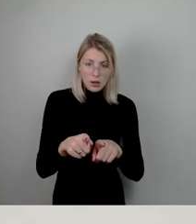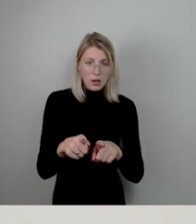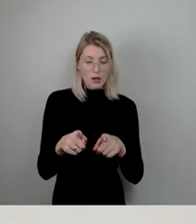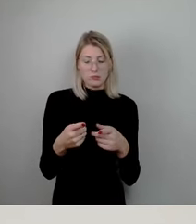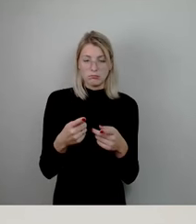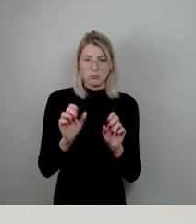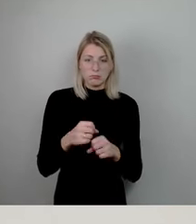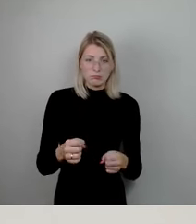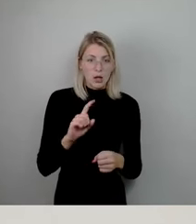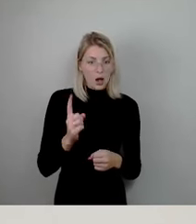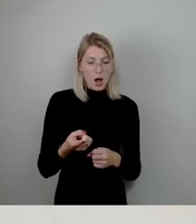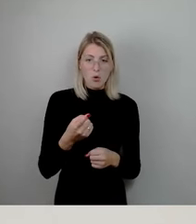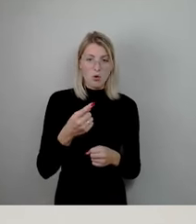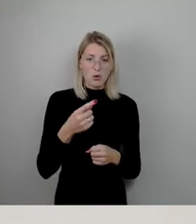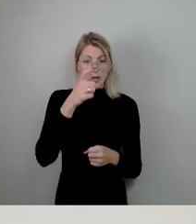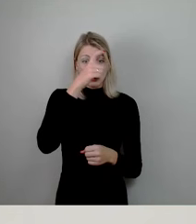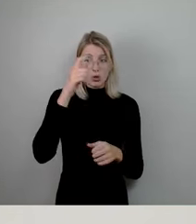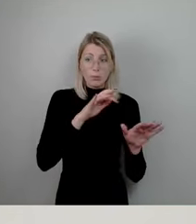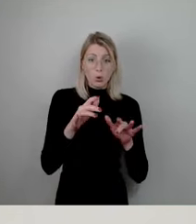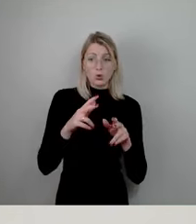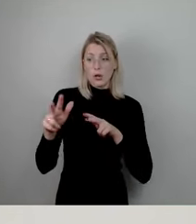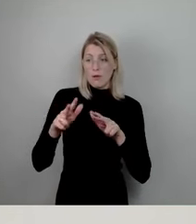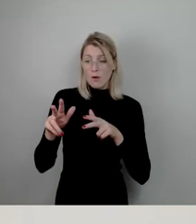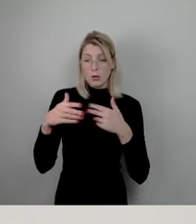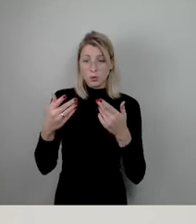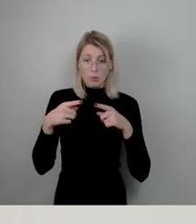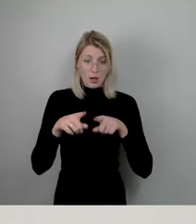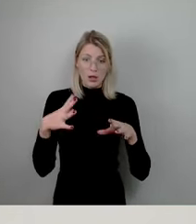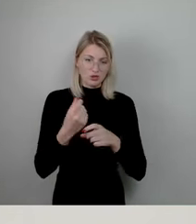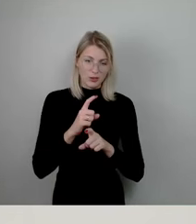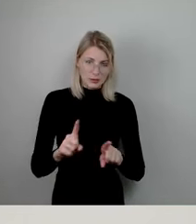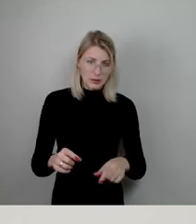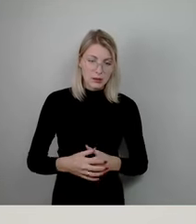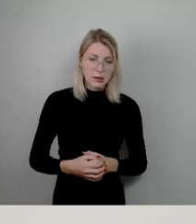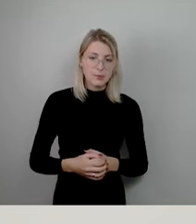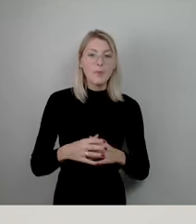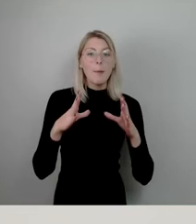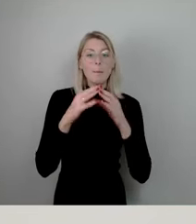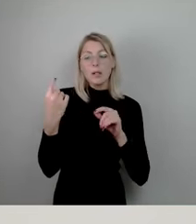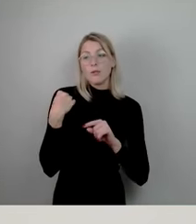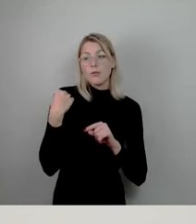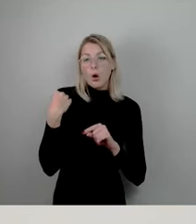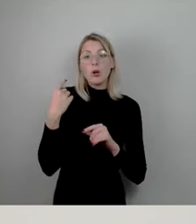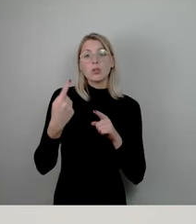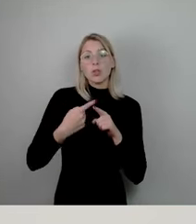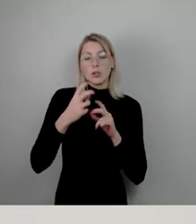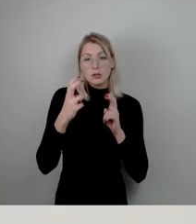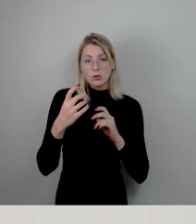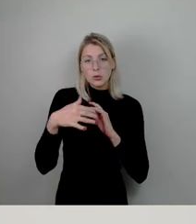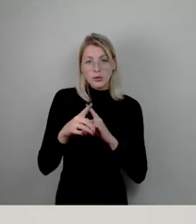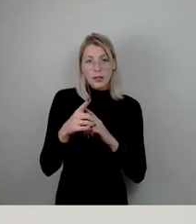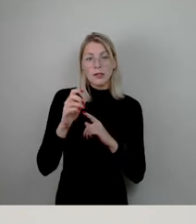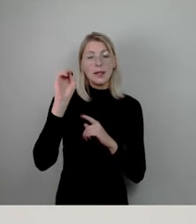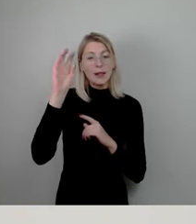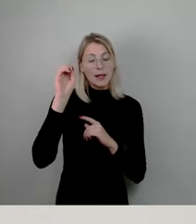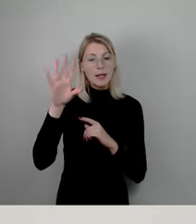in den Ingenieurbüros oder in der Verwaltung umgesetzt werden. Am Mittwoch in der Sondersitzung haben wir nochmal deutlich gemacht, wie das Thema Lichtsignalanlagen